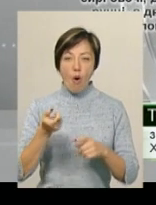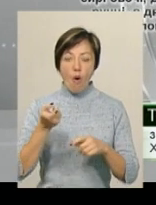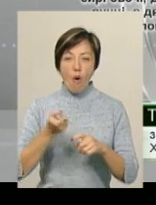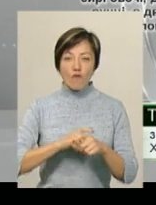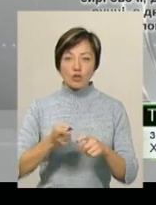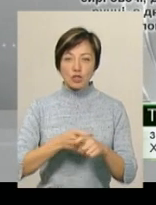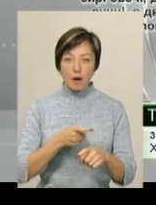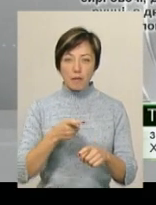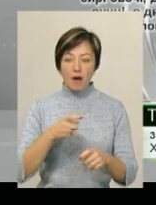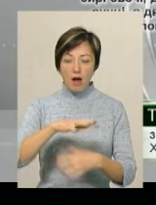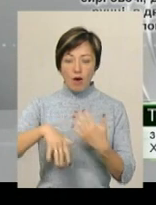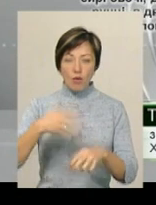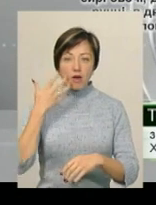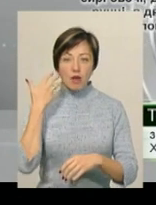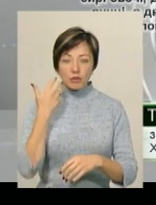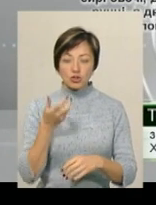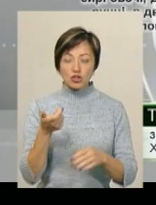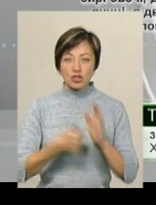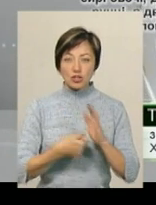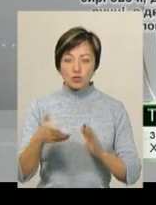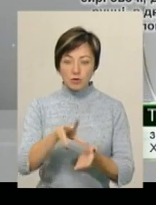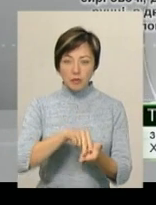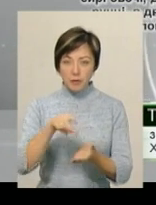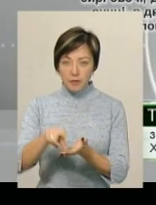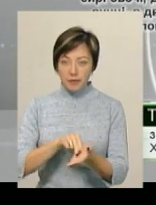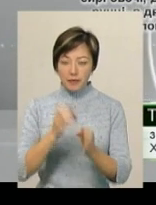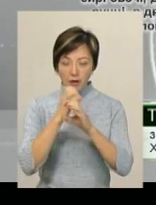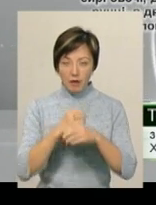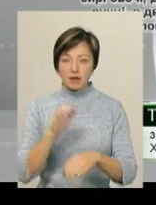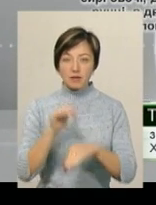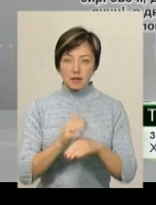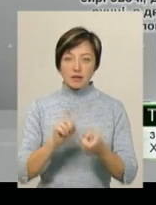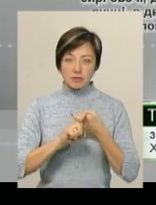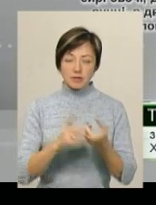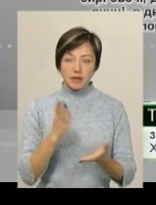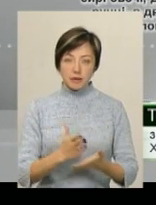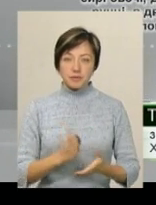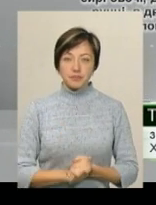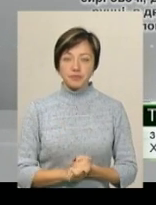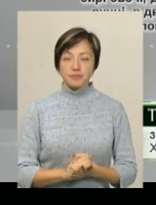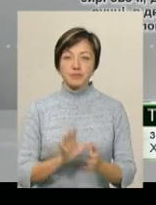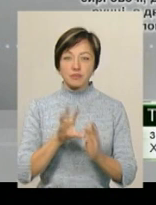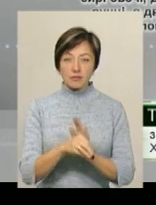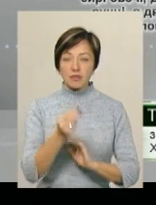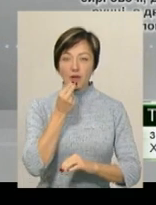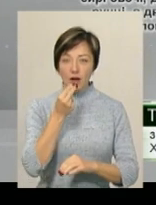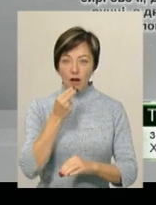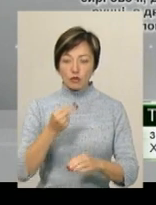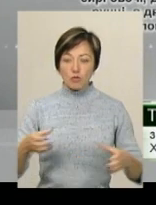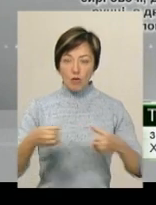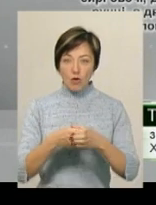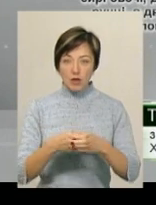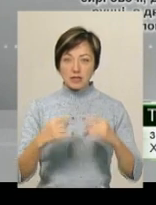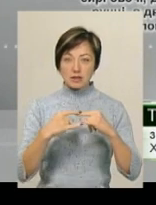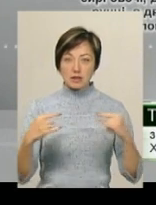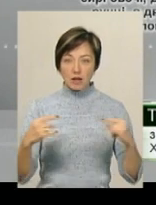яблука. І в шести зразках змивів з предметів до вкілля також виділена сальмонелла ентерітідіс. В тому числі на харчоблоці. Це стіл